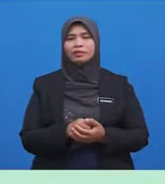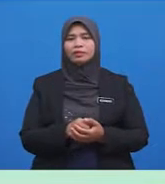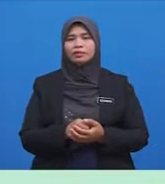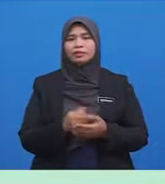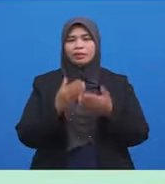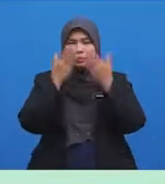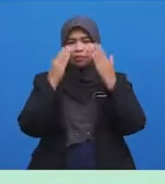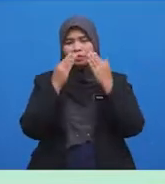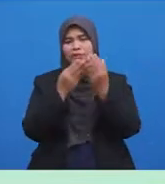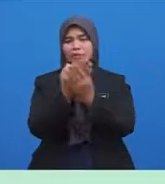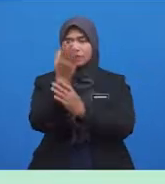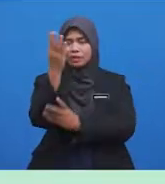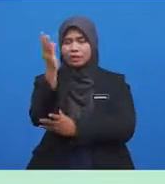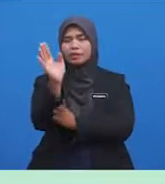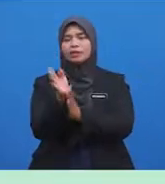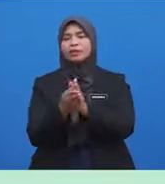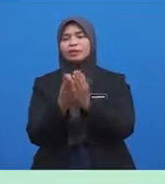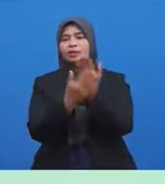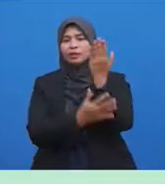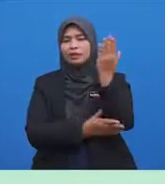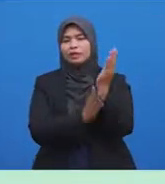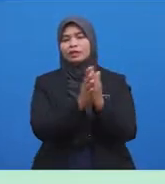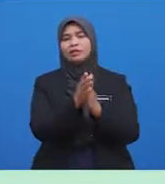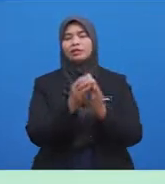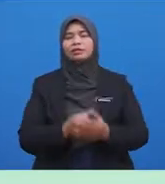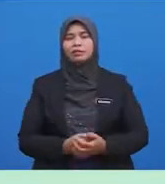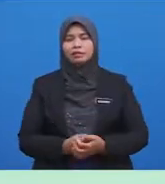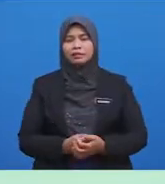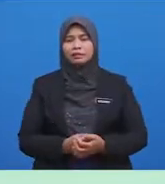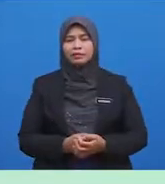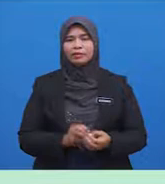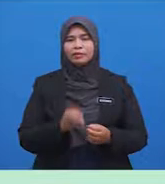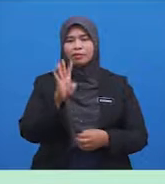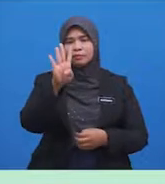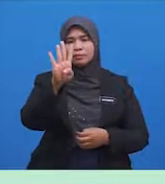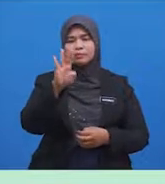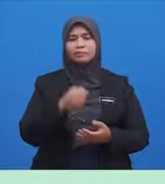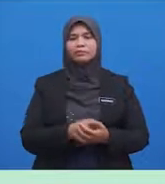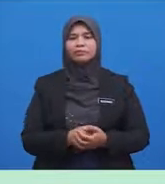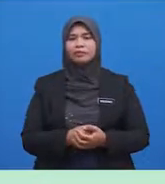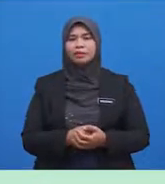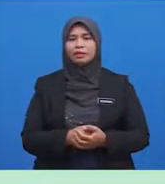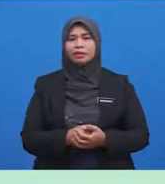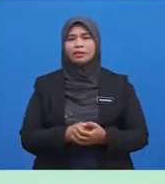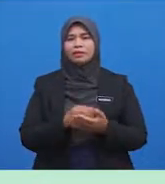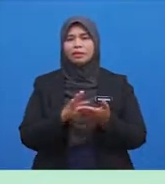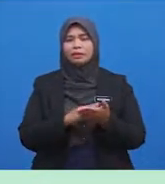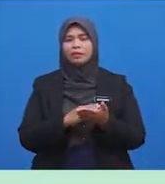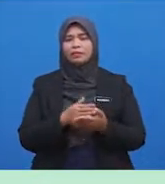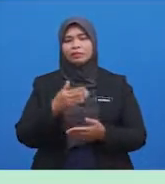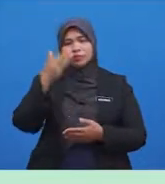membasuh tangan hingga kesiku Yang keempat, menyapu